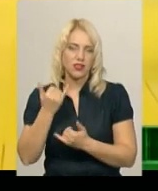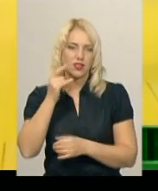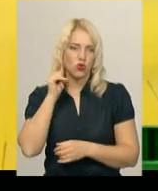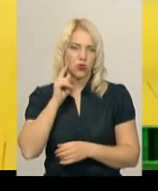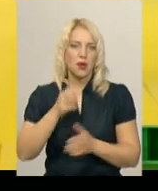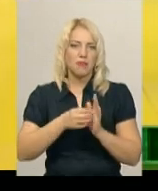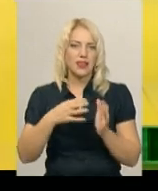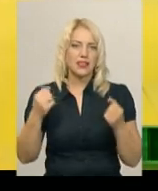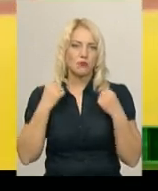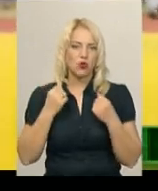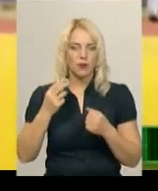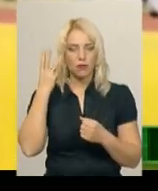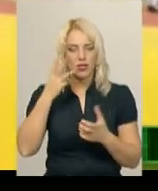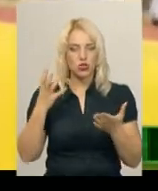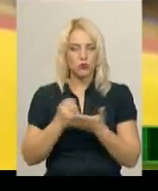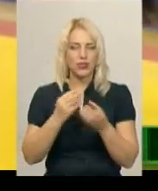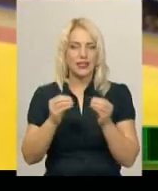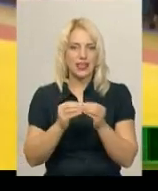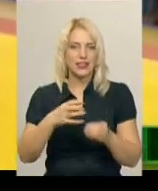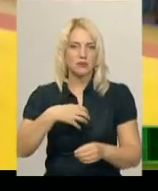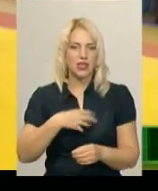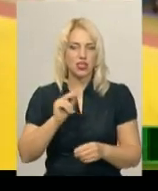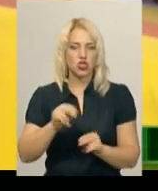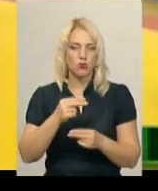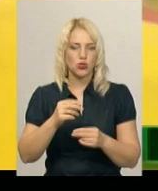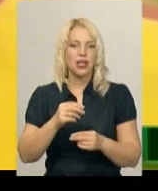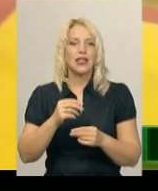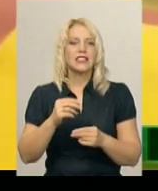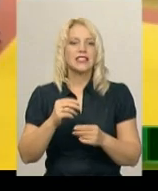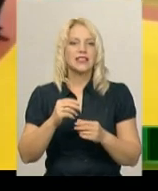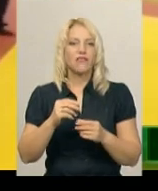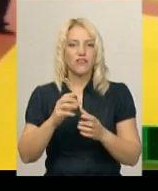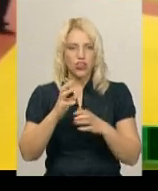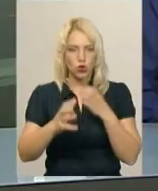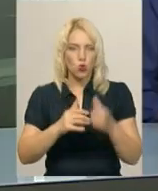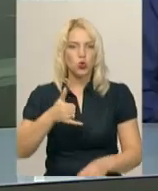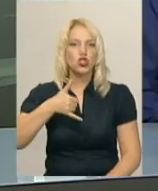15 спортсменів Хмельниччини здобули 10 медалей на чемпіонаті світу з комбат джиу-джитсу в Чехії.